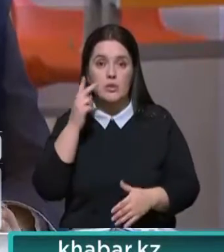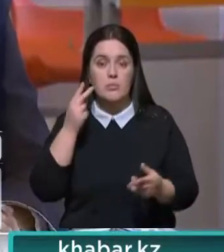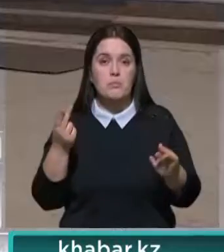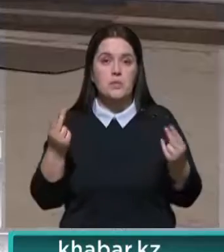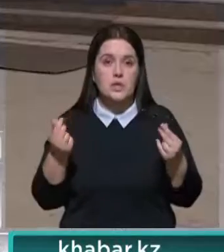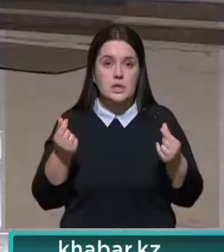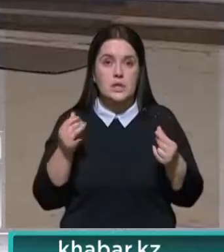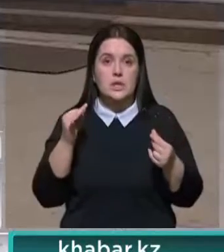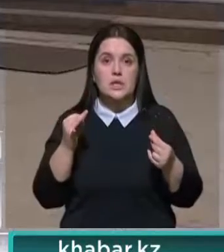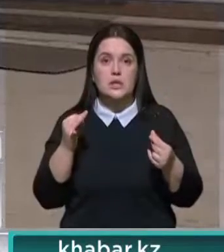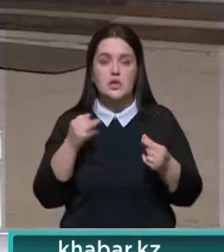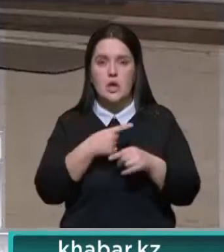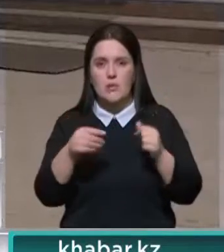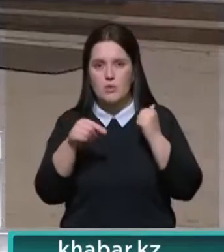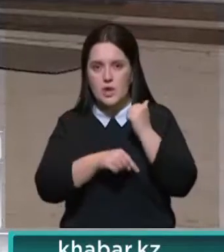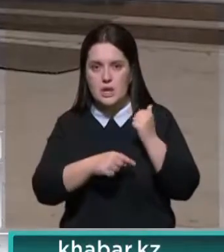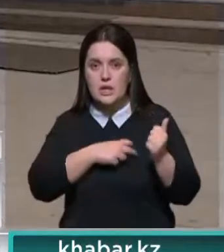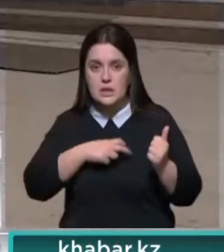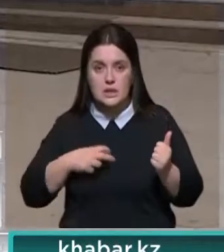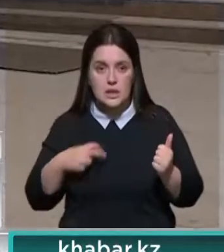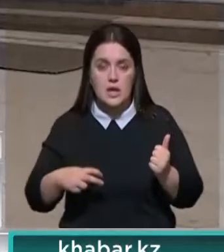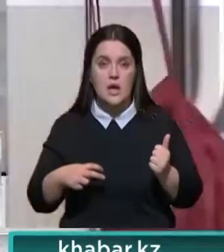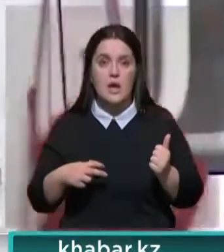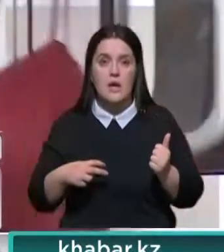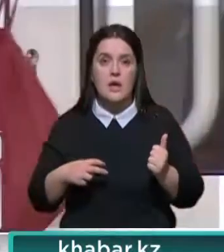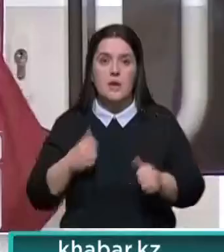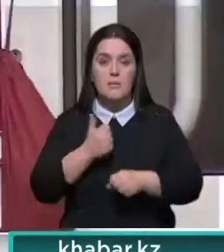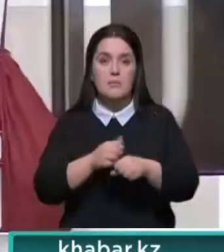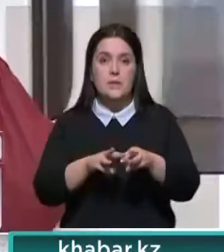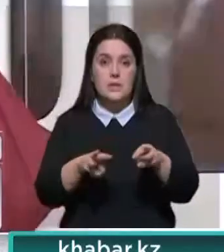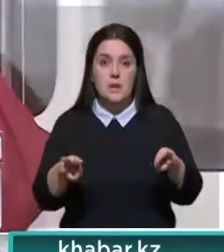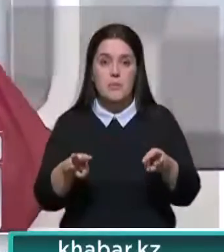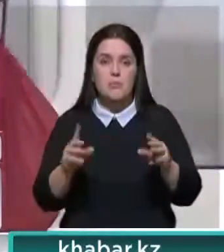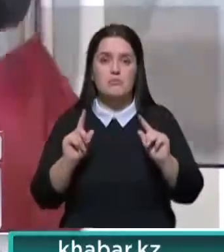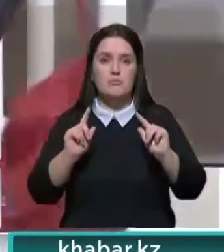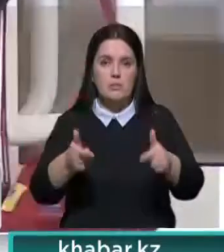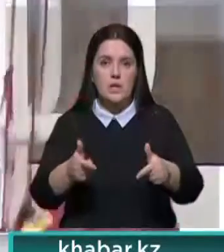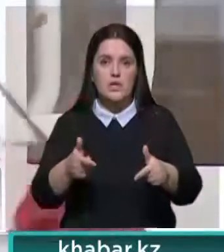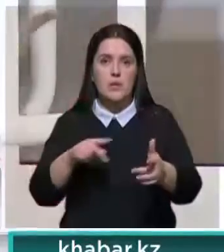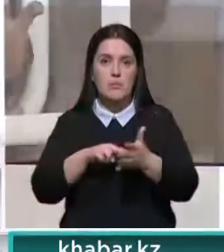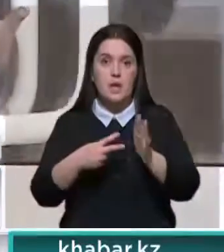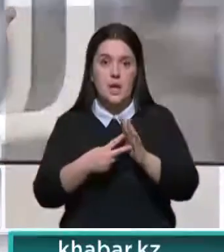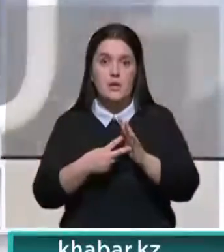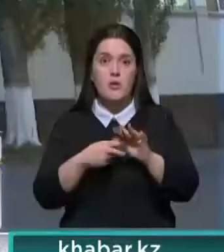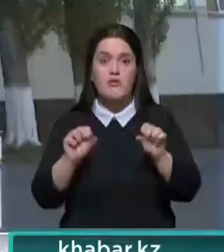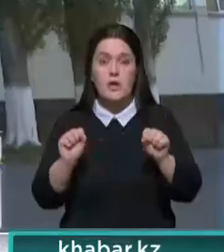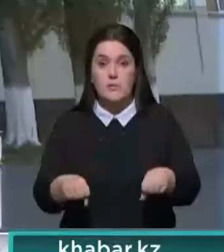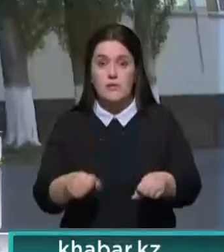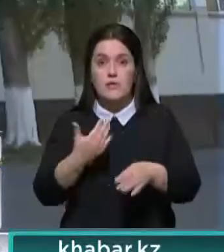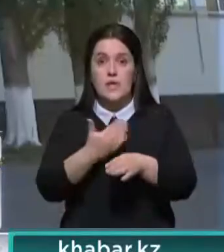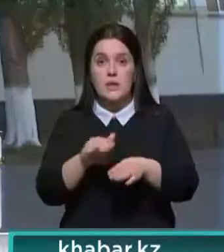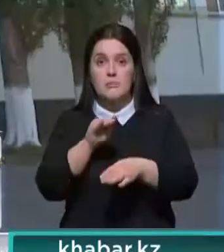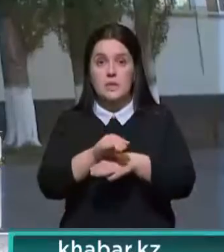сэкономить бюджетные средства и исключить коррупционные риски, считают в правительстве. Премьер-министр поддержал озвученные идеи, отметил возможность